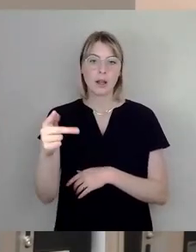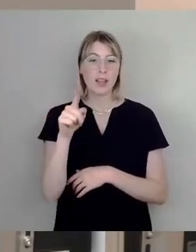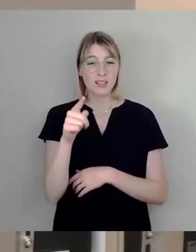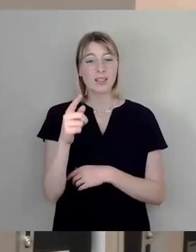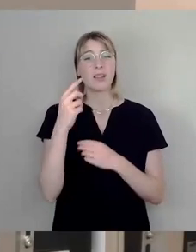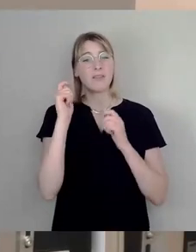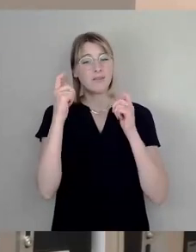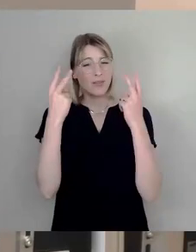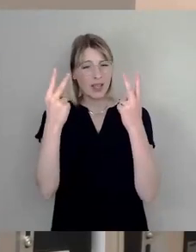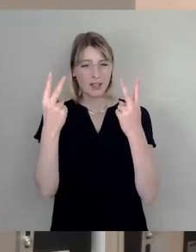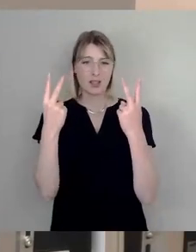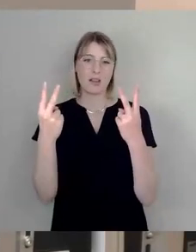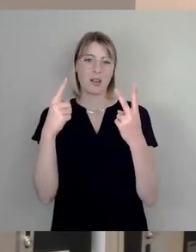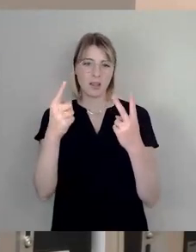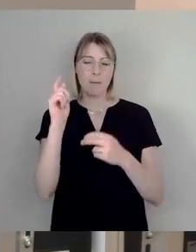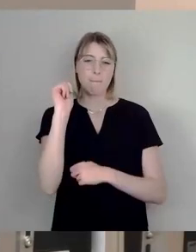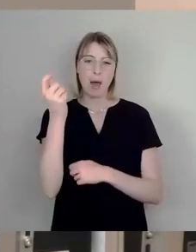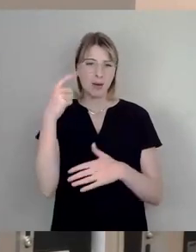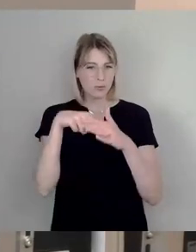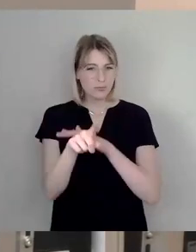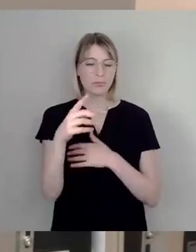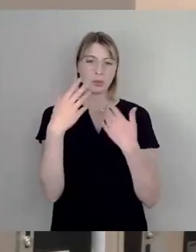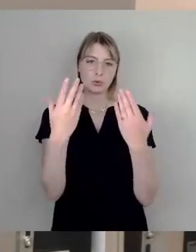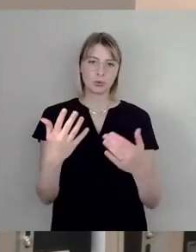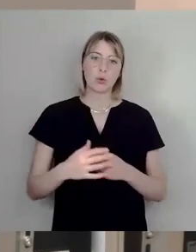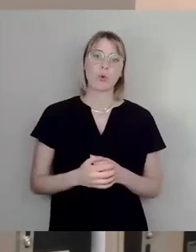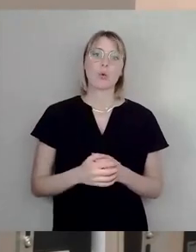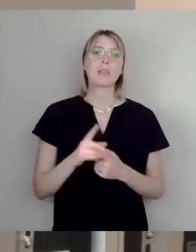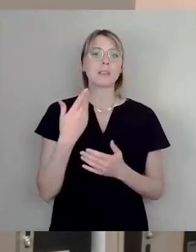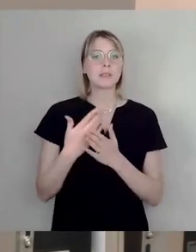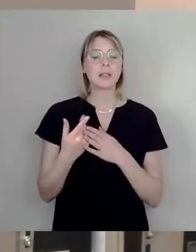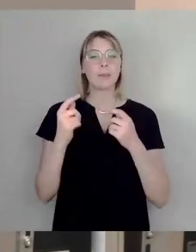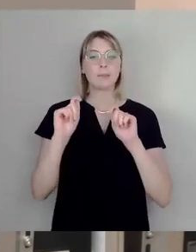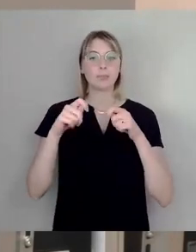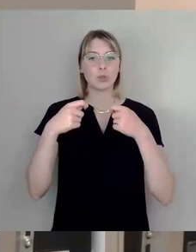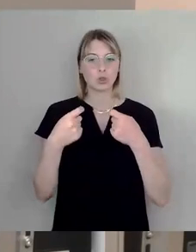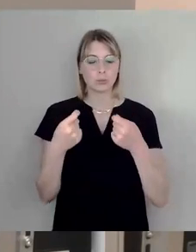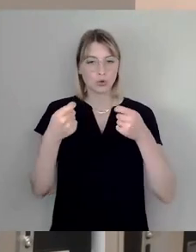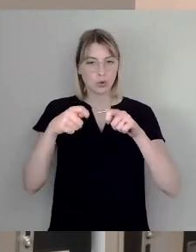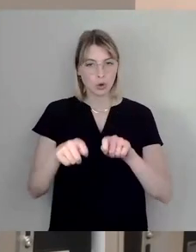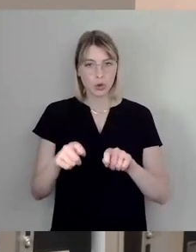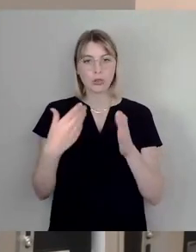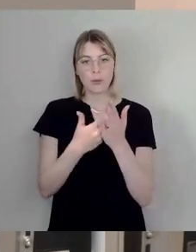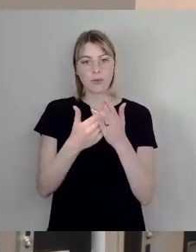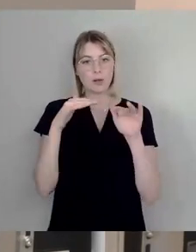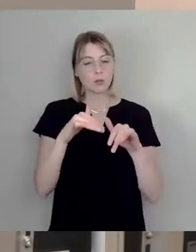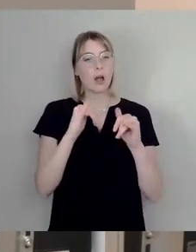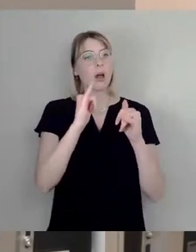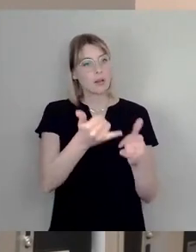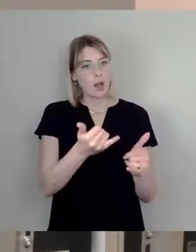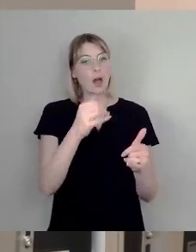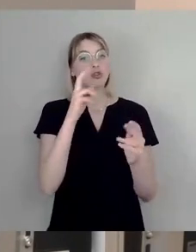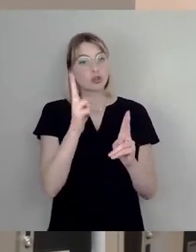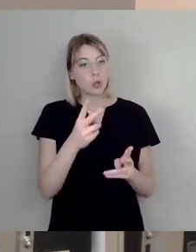unserer Stadt. Und wir haben zu dem Antrag hier auch eine positive Beschlussempfehlung, die im Grundsatz auch bejaht. Da gibt es ein Problem und die Stadtverwaltung sollte sich mal Gedanken